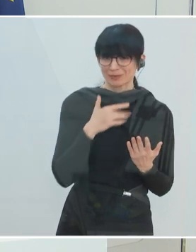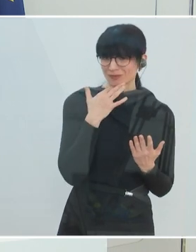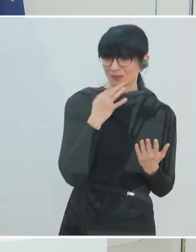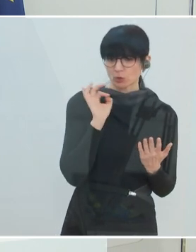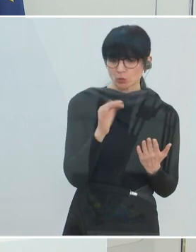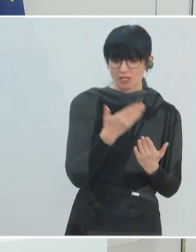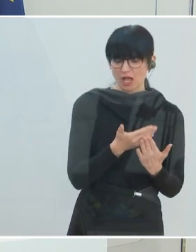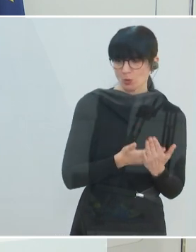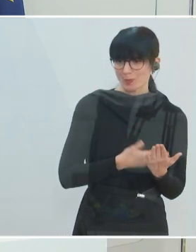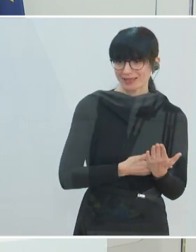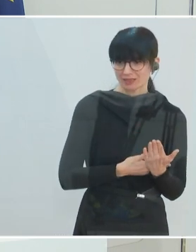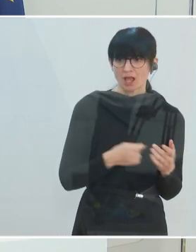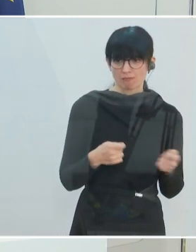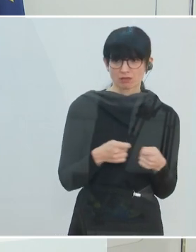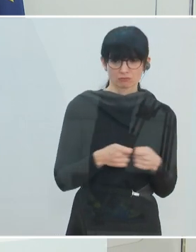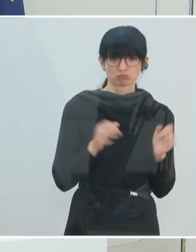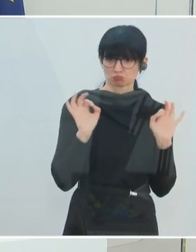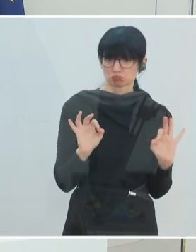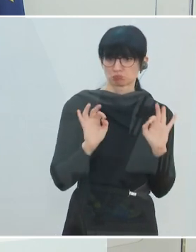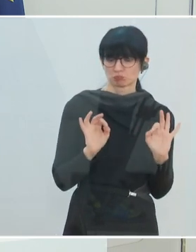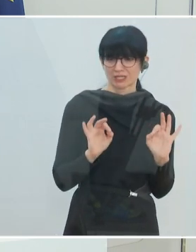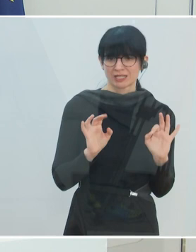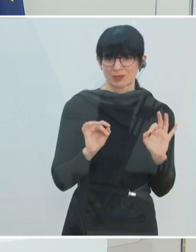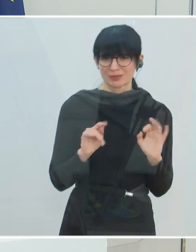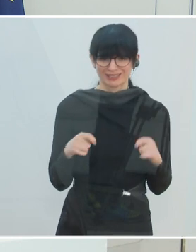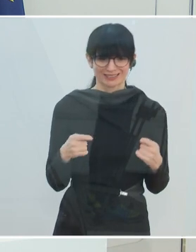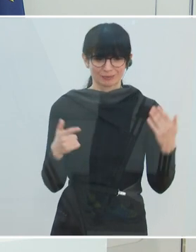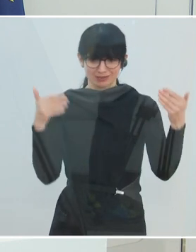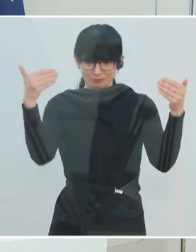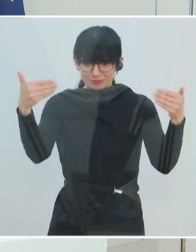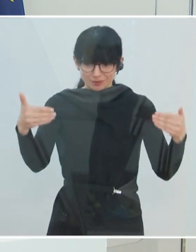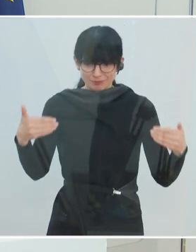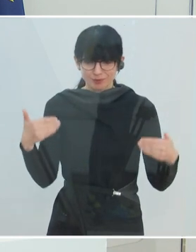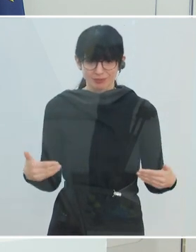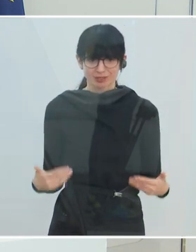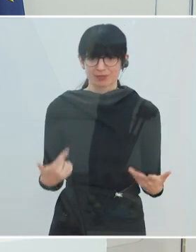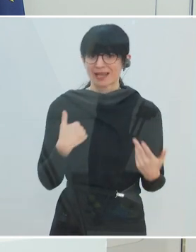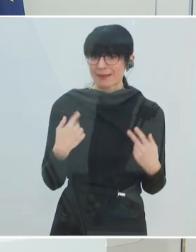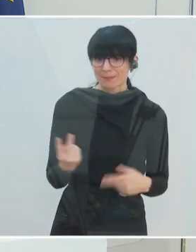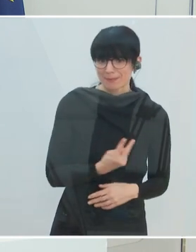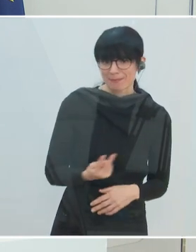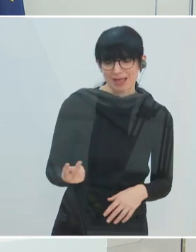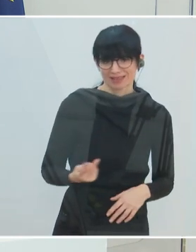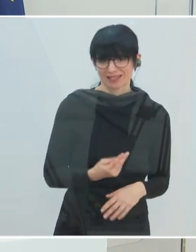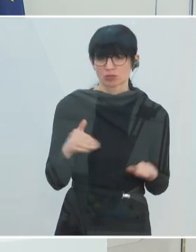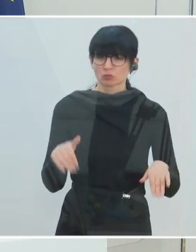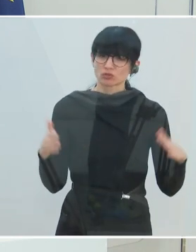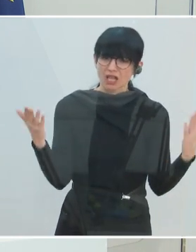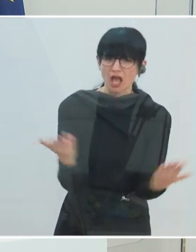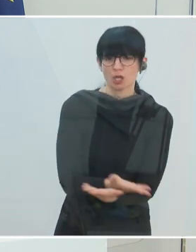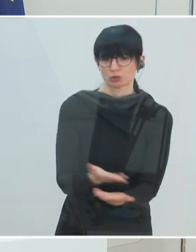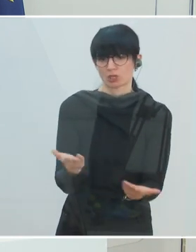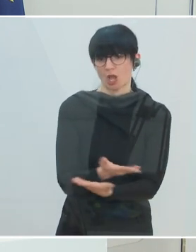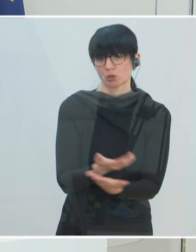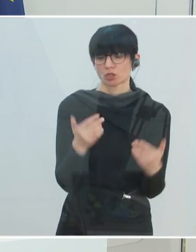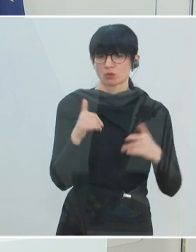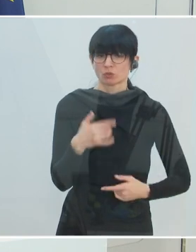Argumente, dass diese Maßnahmen gesetzt sind. Sie sind ja nicht aus Jux und Tollerei gesetzt worden. Das heißt, man muss einfach miteinander,